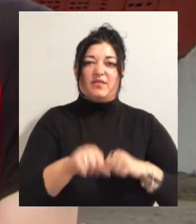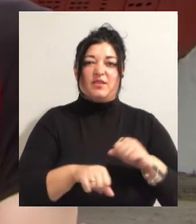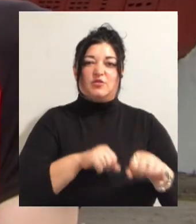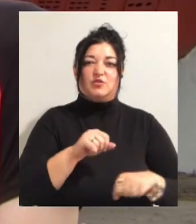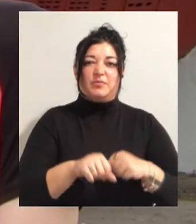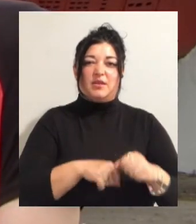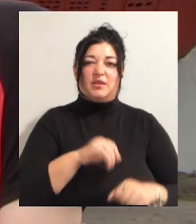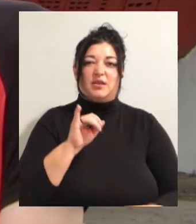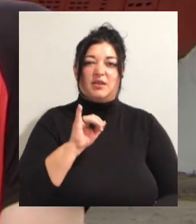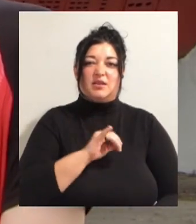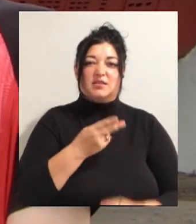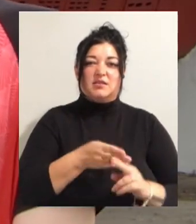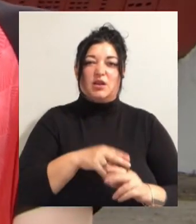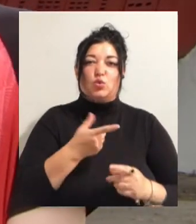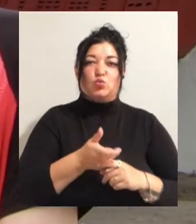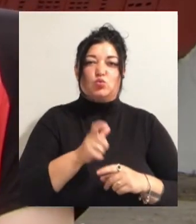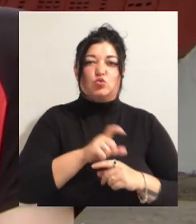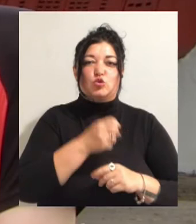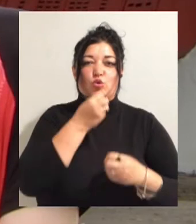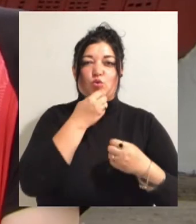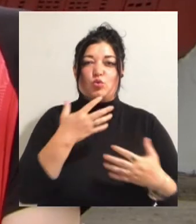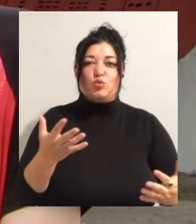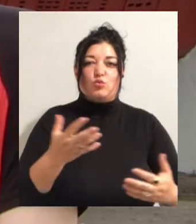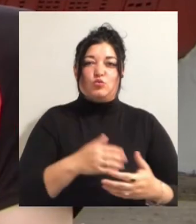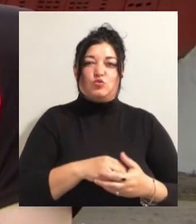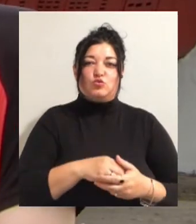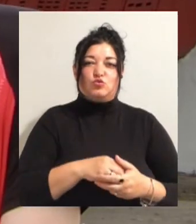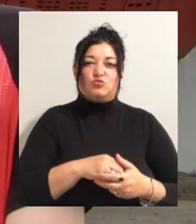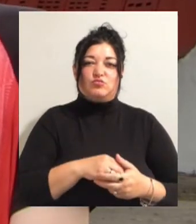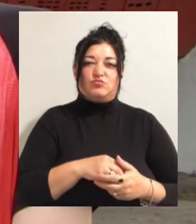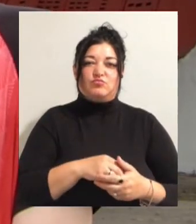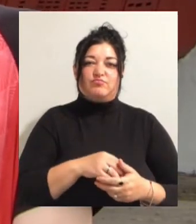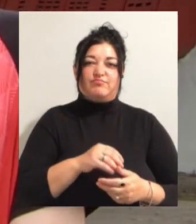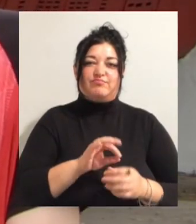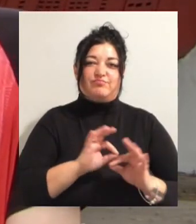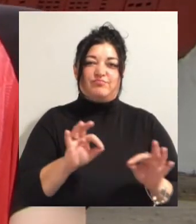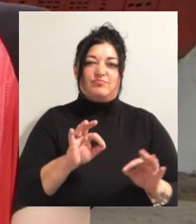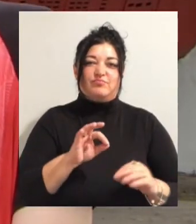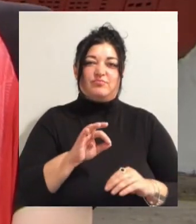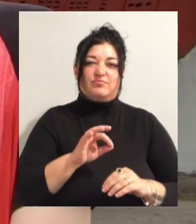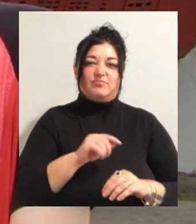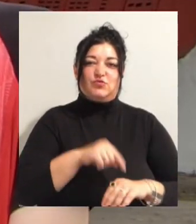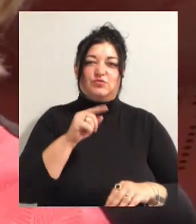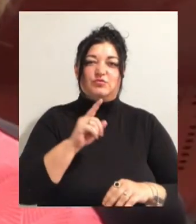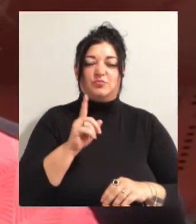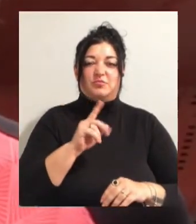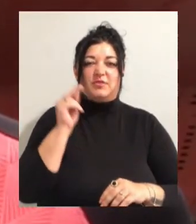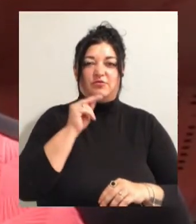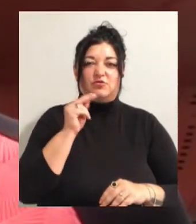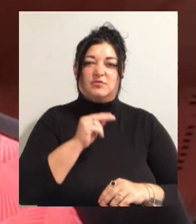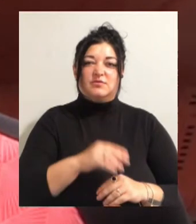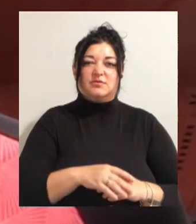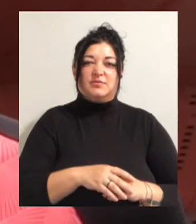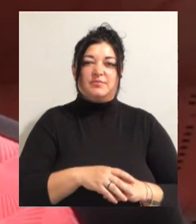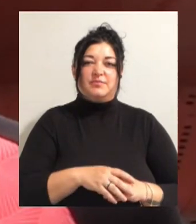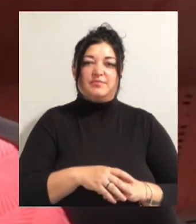це дуже хороша вправа для того, щоб спрацюватися в команді і навчитися дуже добре довіряти один одному. Це буде